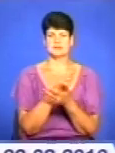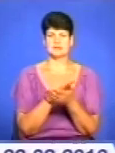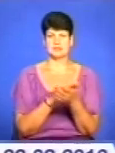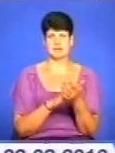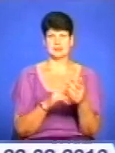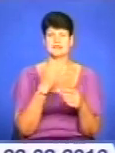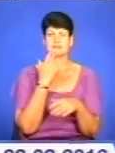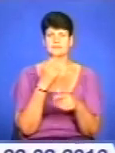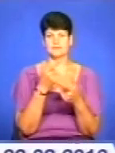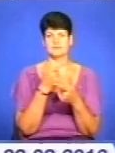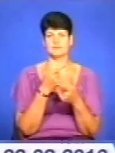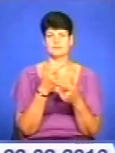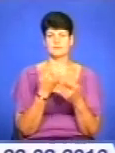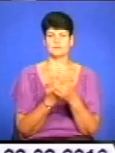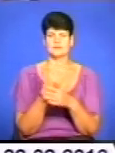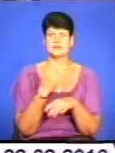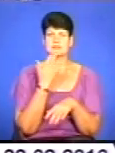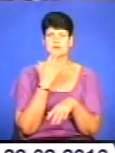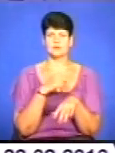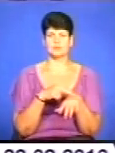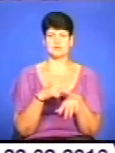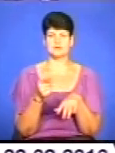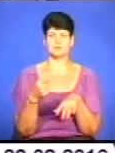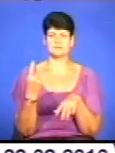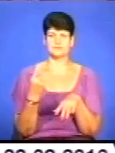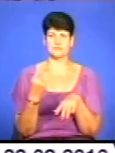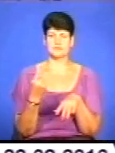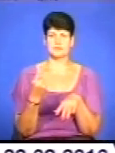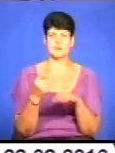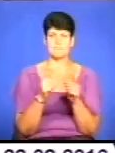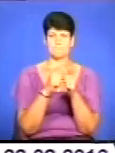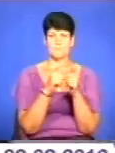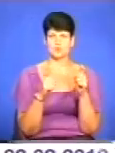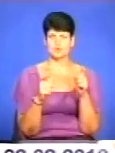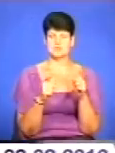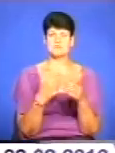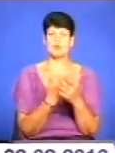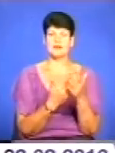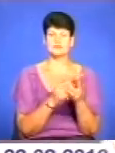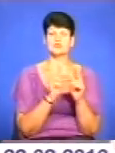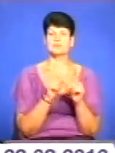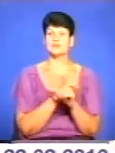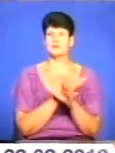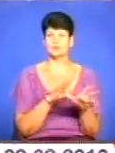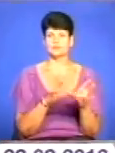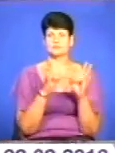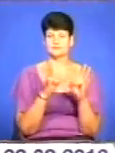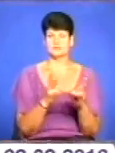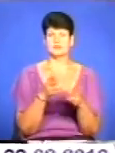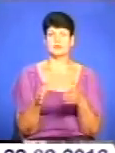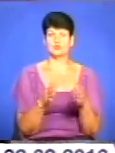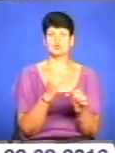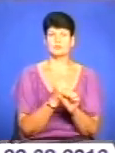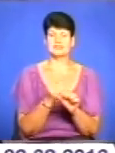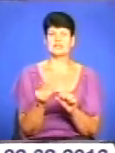поліції в Тернопільській області. Брошури із порадами, як уникнути небезпеки на дорозі, розробили тернопільські